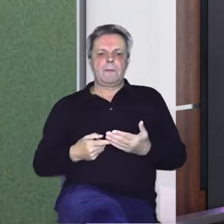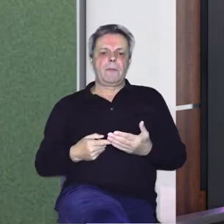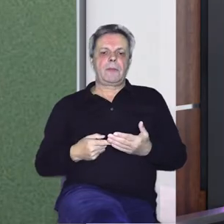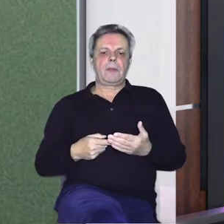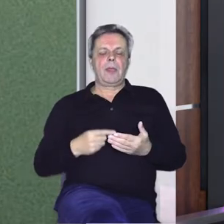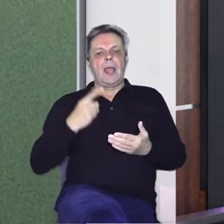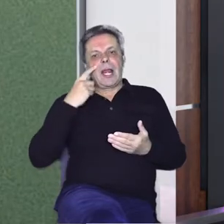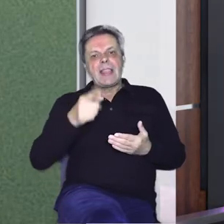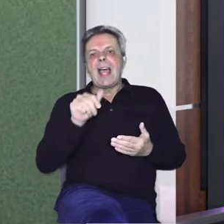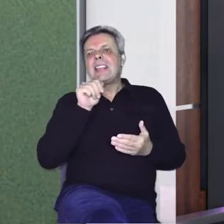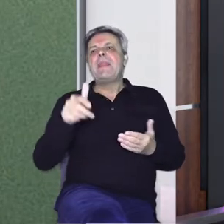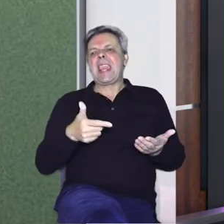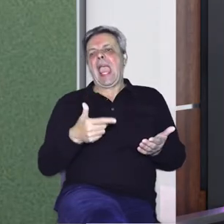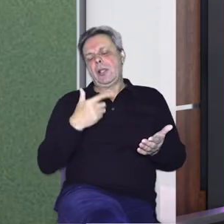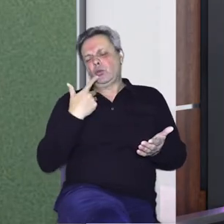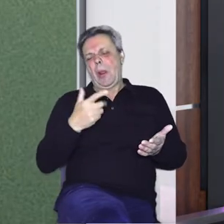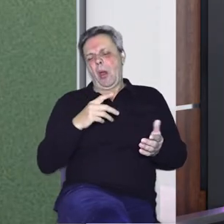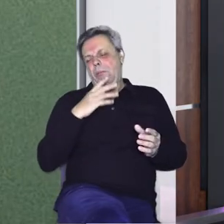Gleda unutra da nije pljesni.